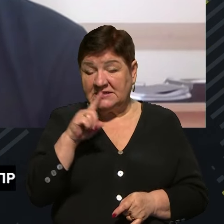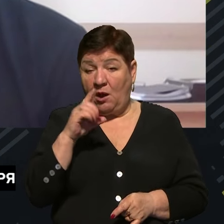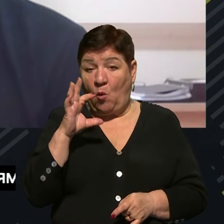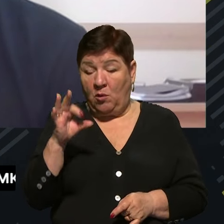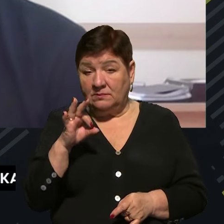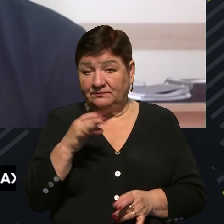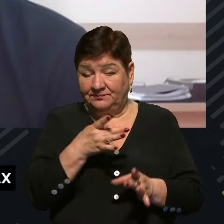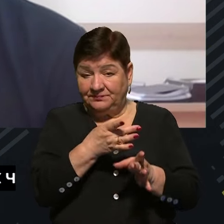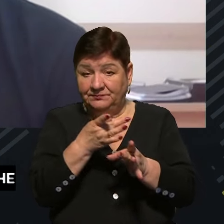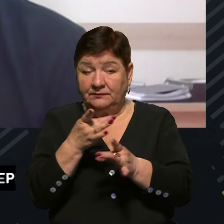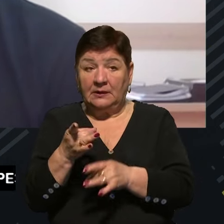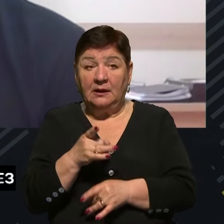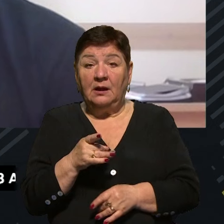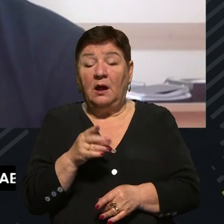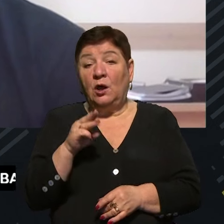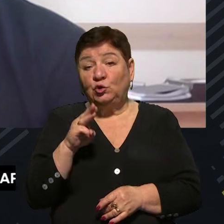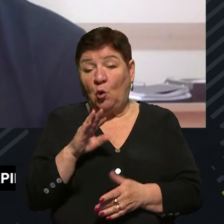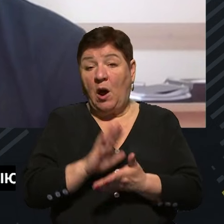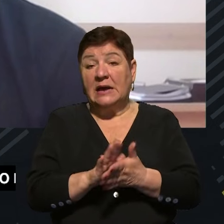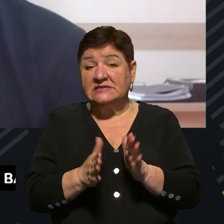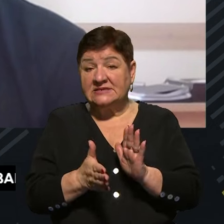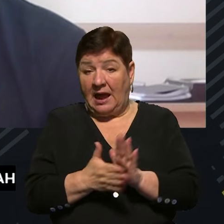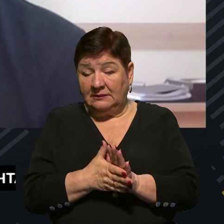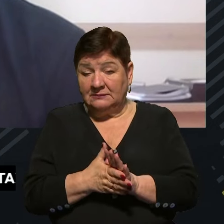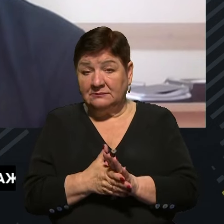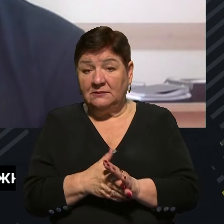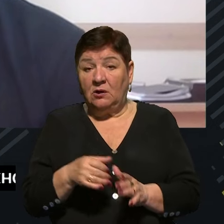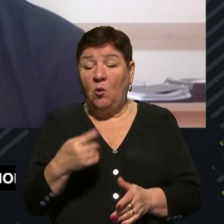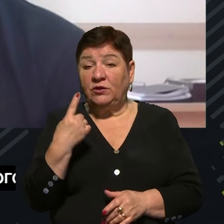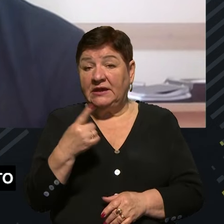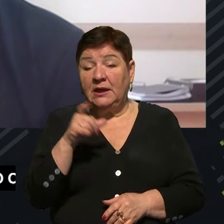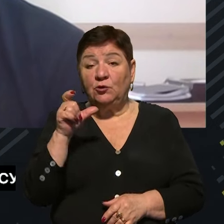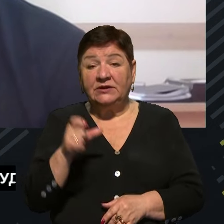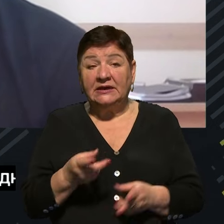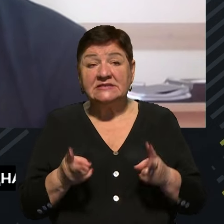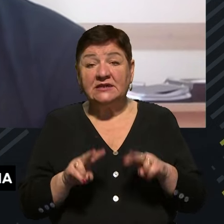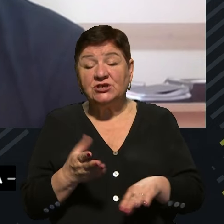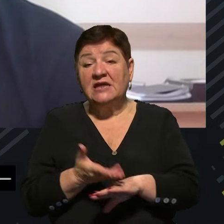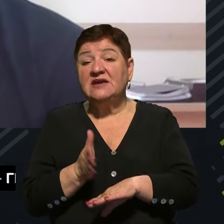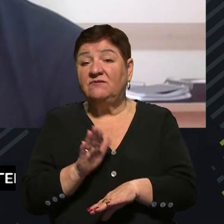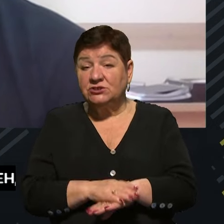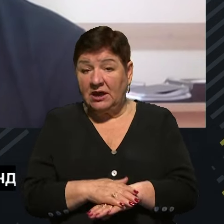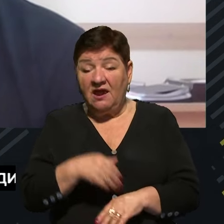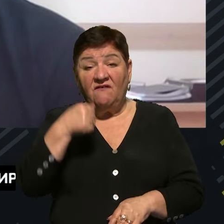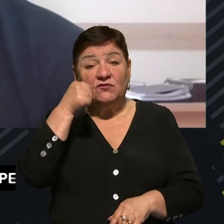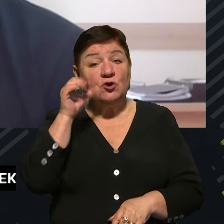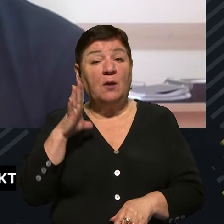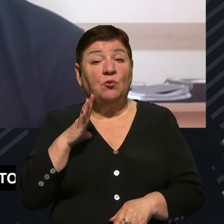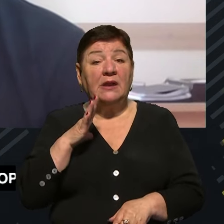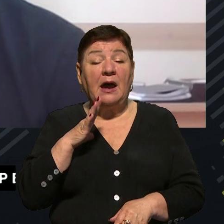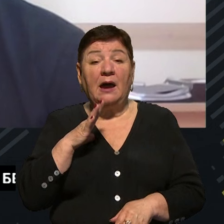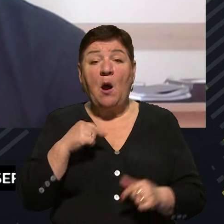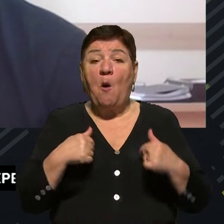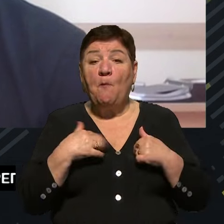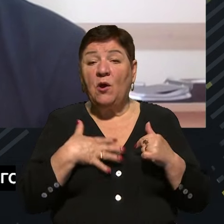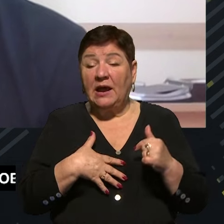стан ще однієї людини залишається тяжкий. Це вчора була поранена дівчина